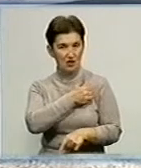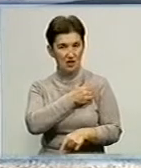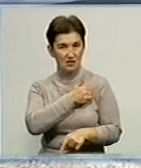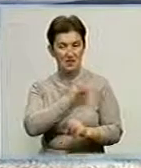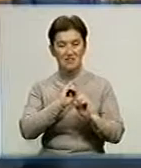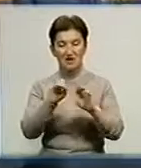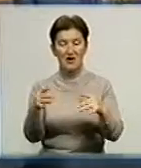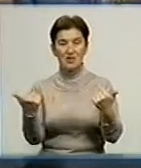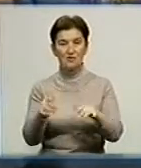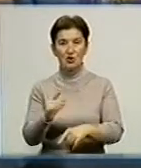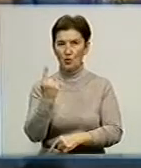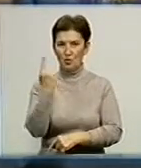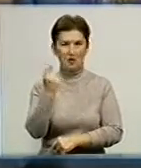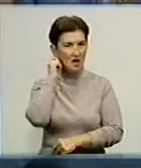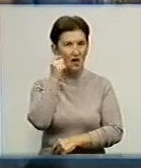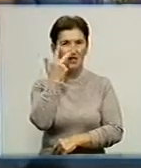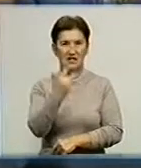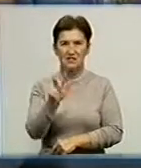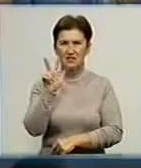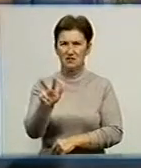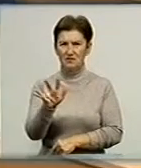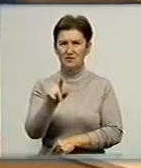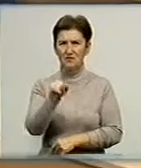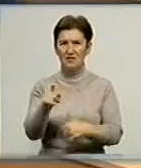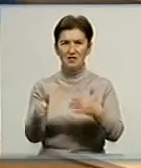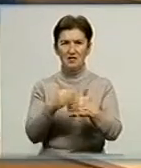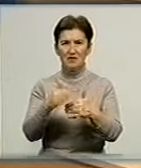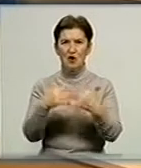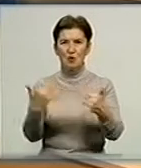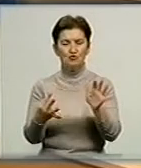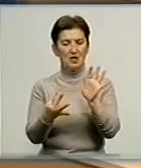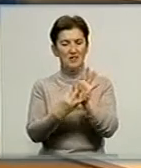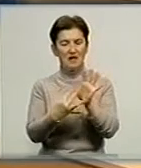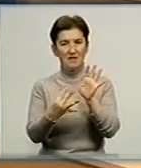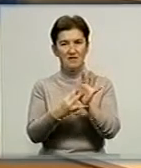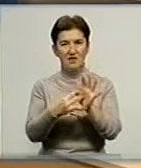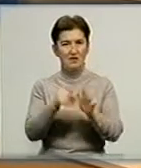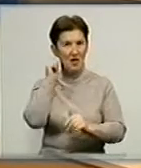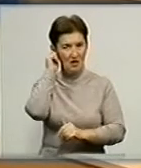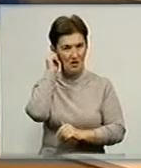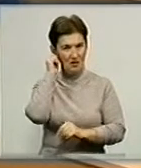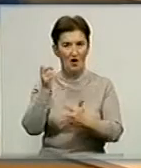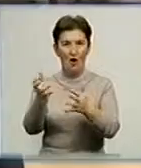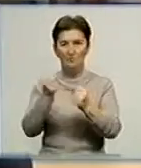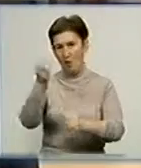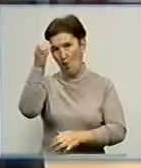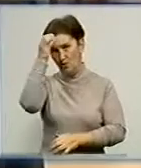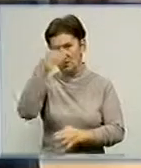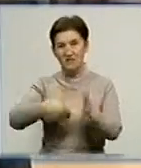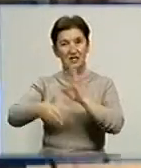один учень. 33-річний Віллі Єл відбуває покарання вже 9 років. Отримати освіту мріяв давно.